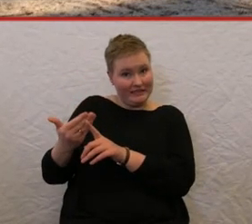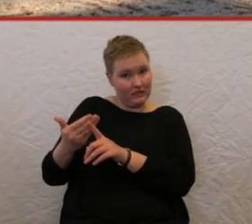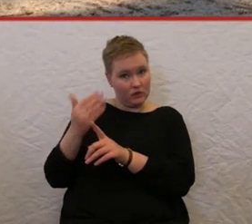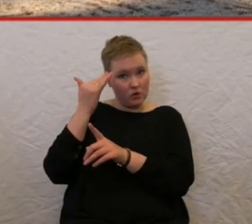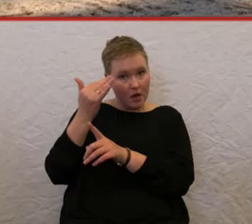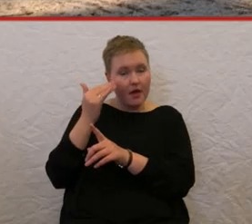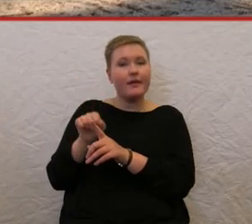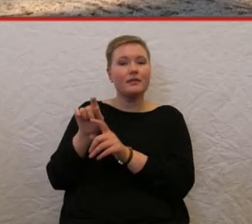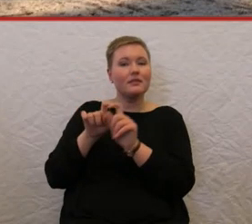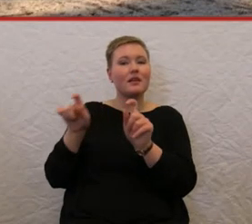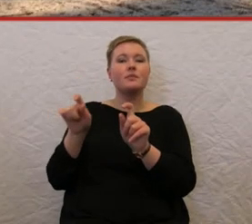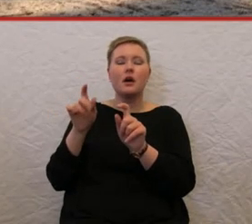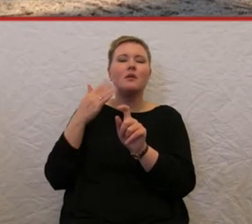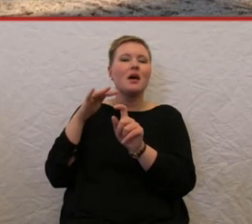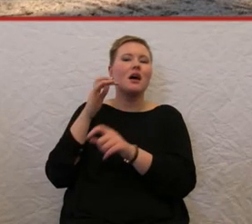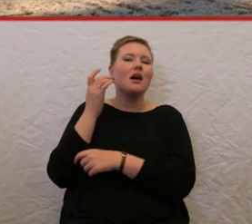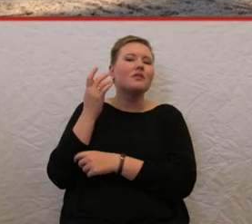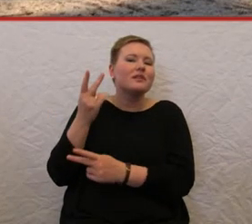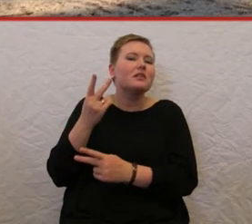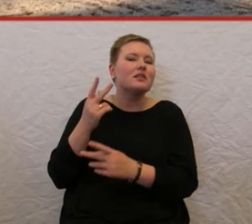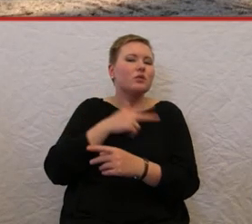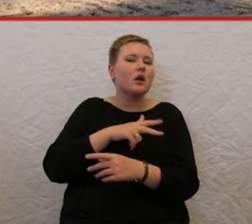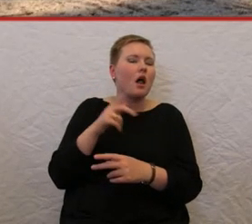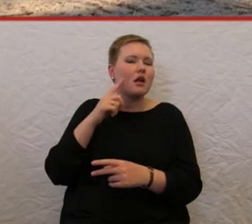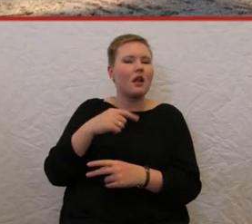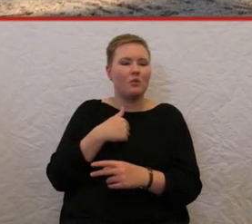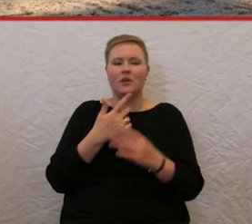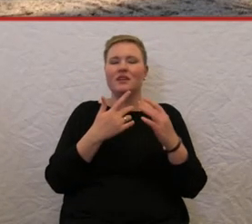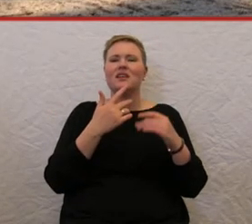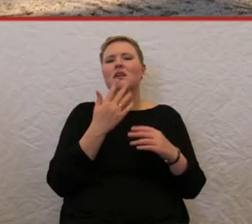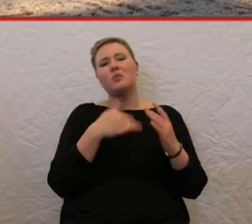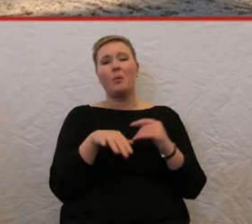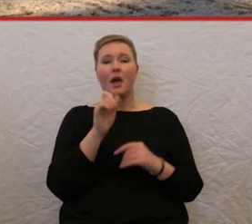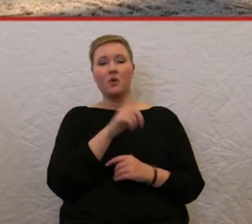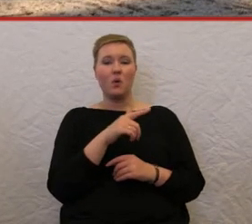Impact als einen noch cooleren Rollstuhl, der gar nicht cooler sein muss.